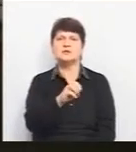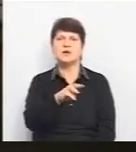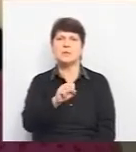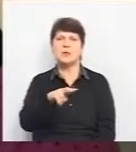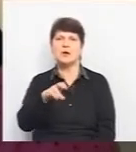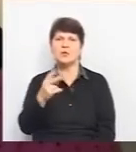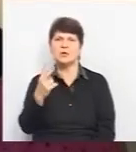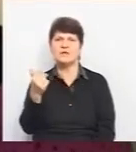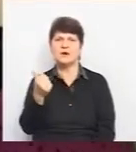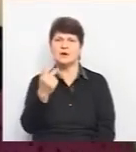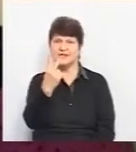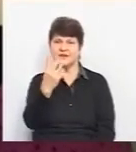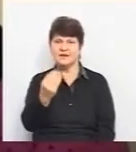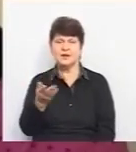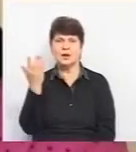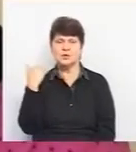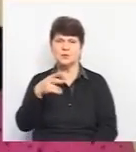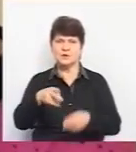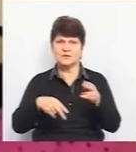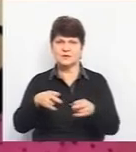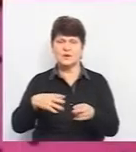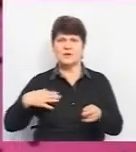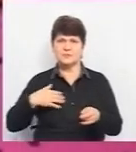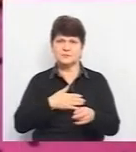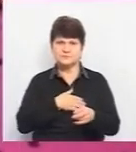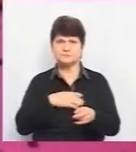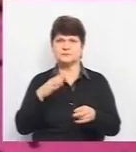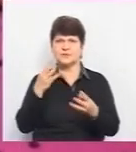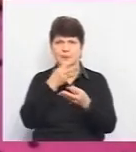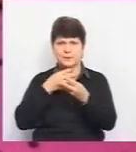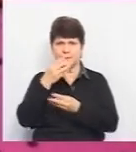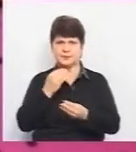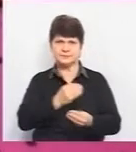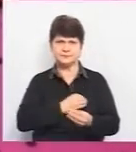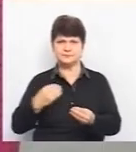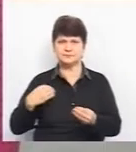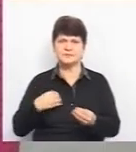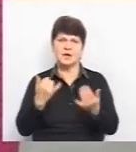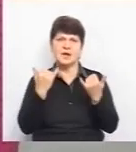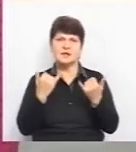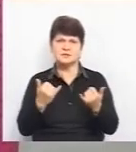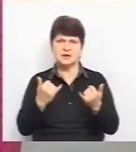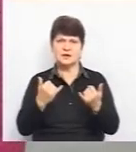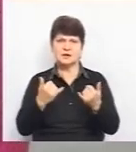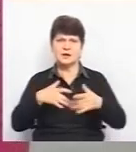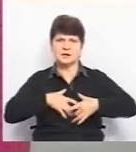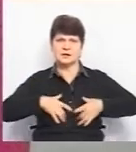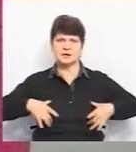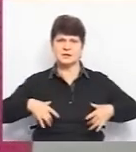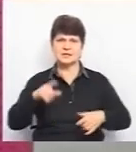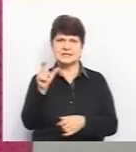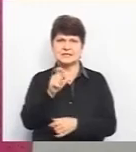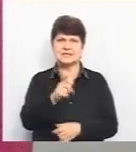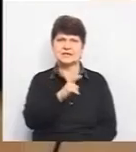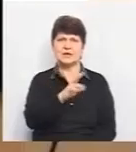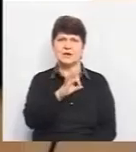жінку прооперували. Їй видалили молочні залози і поставили імпланти. Зараз в корсеті, в такому синьому, якщо ви